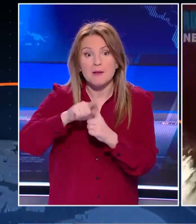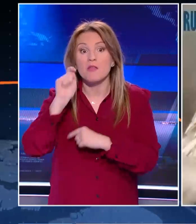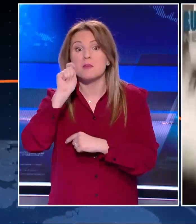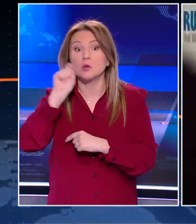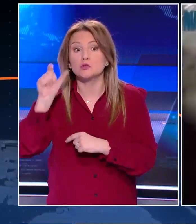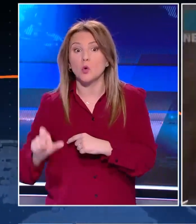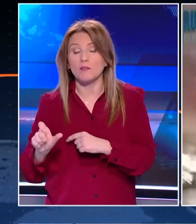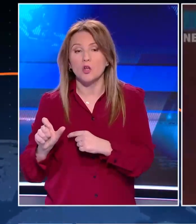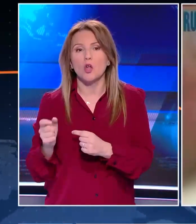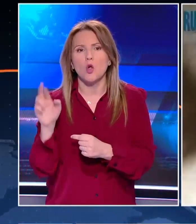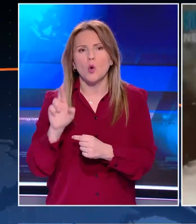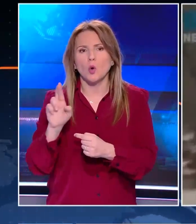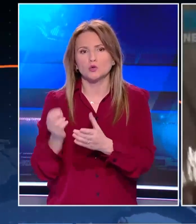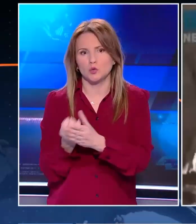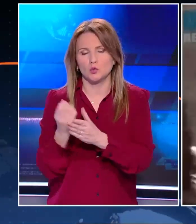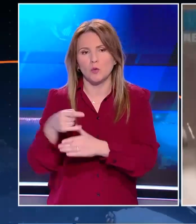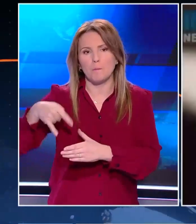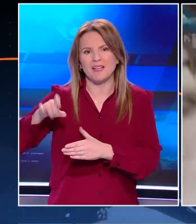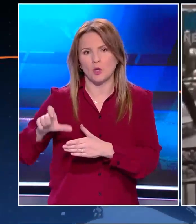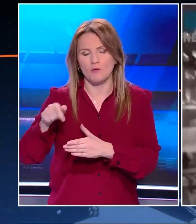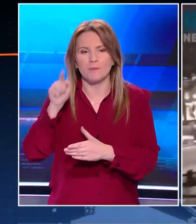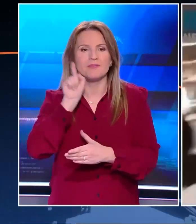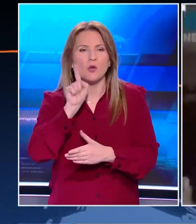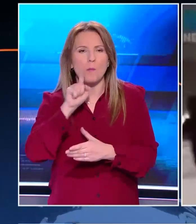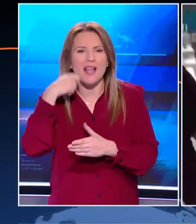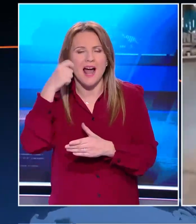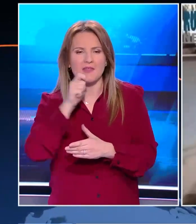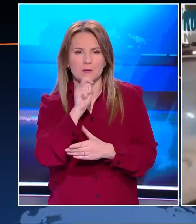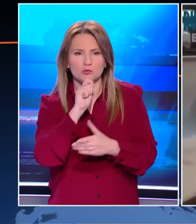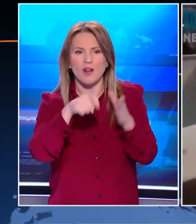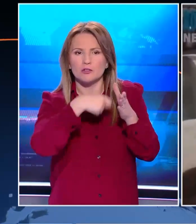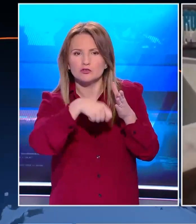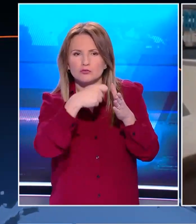τη δημοσιογράφω του Roos News, Ιούλια Πέτροβα, επειδή βιδειοσκόπισε τις συλλήψεις.